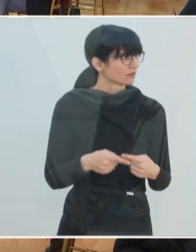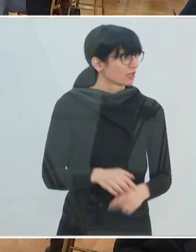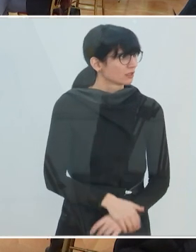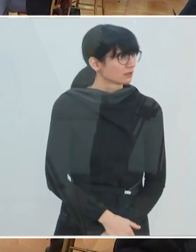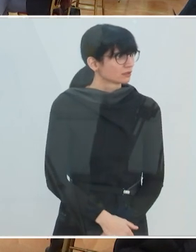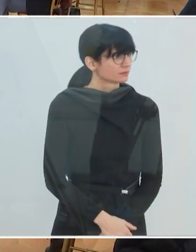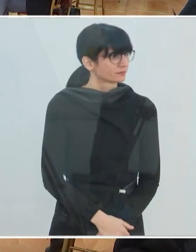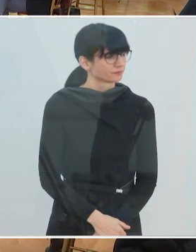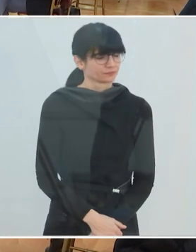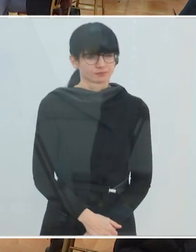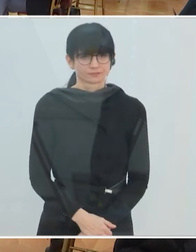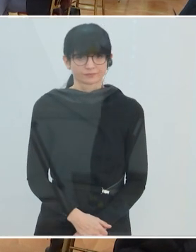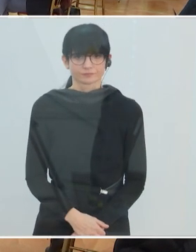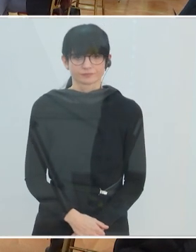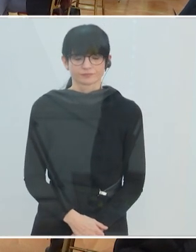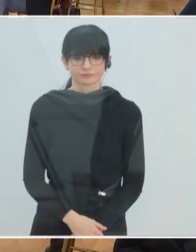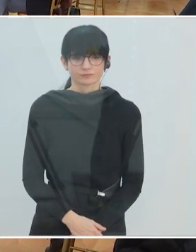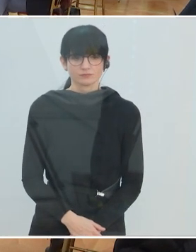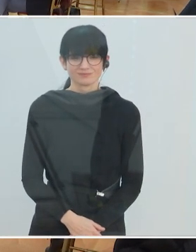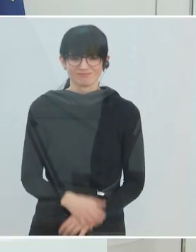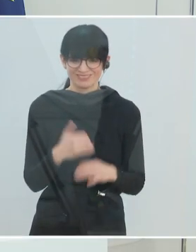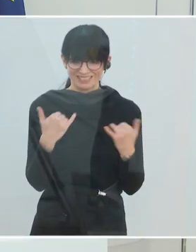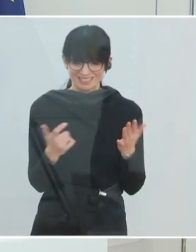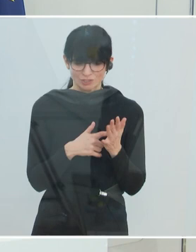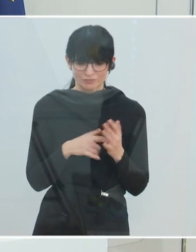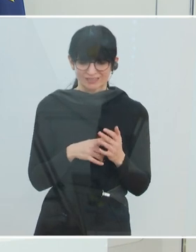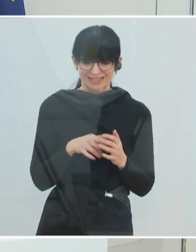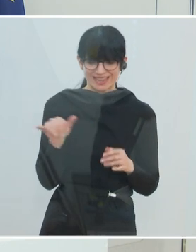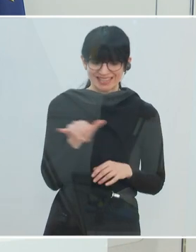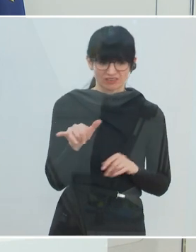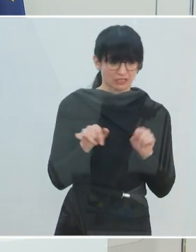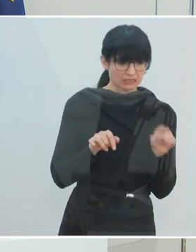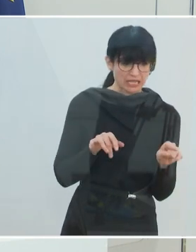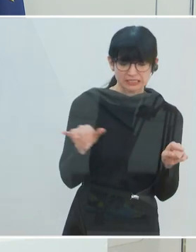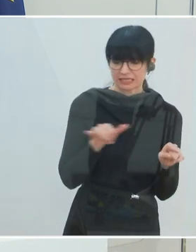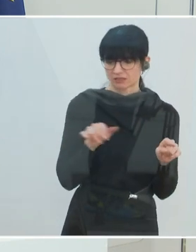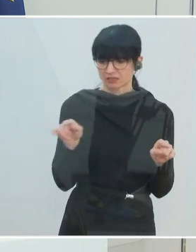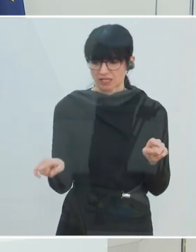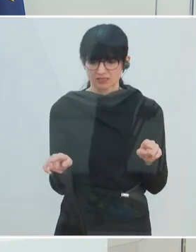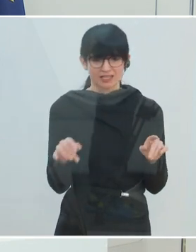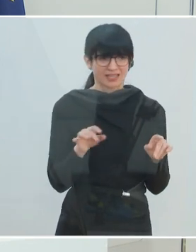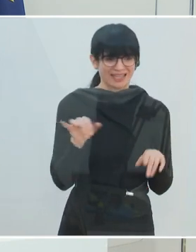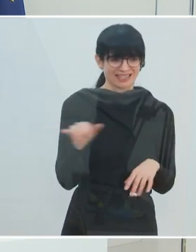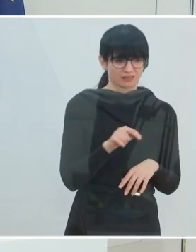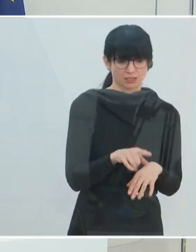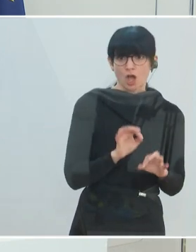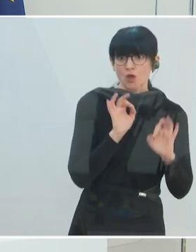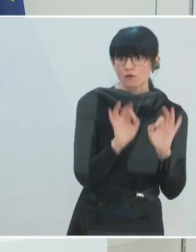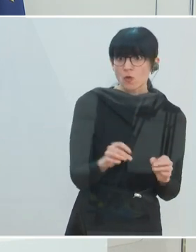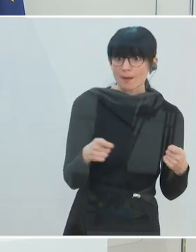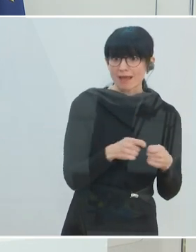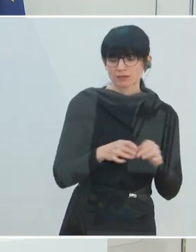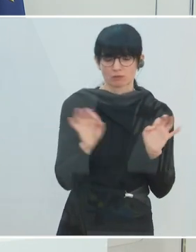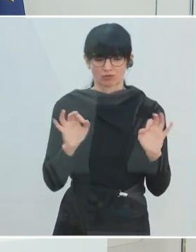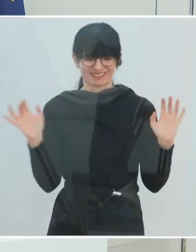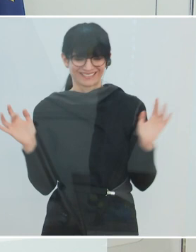Wir leben in einer Zeit des Entweder-oder. Also das heißt, entweder man ist ein Befürworter der Maßnahmen oder man ist ein